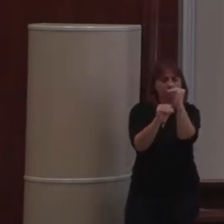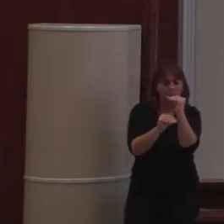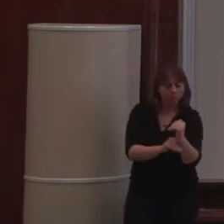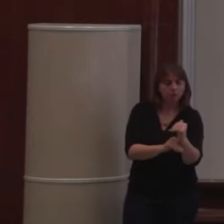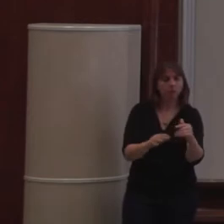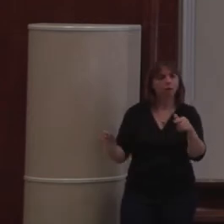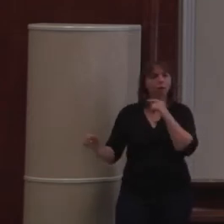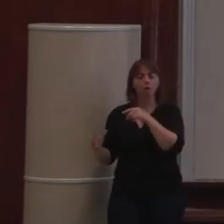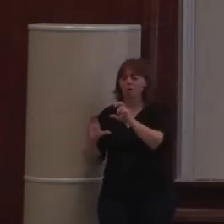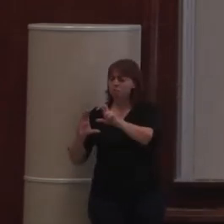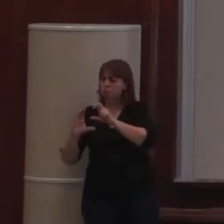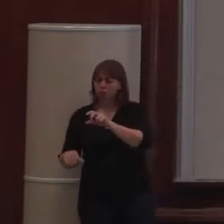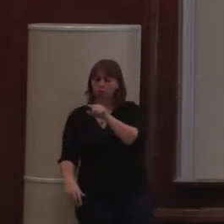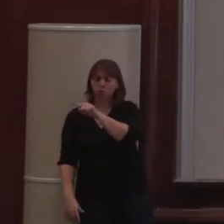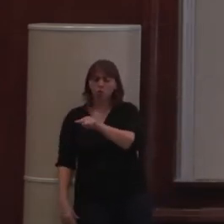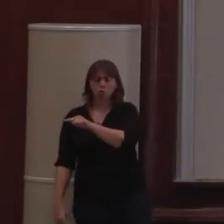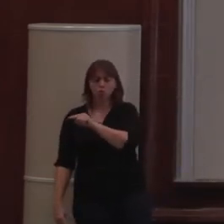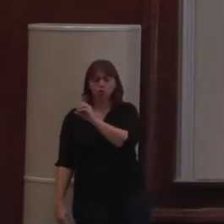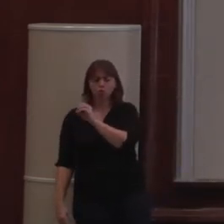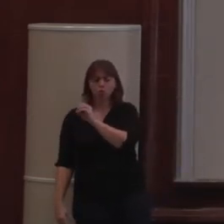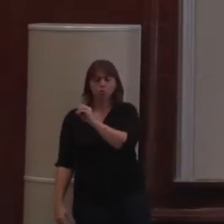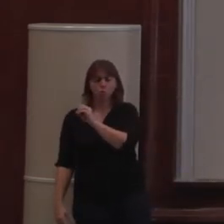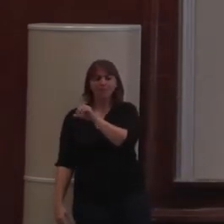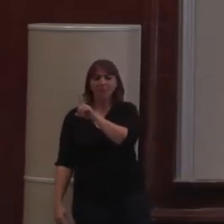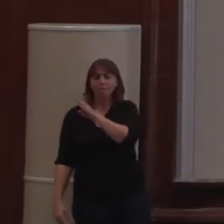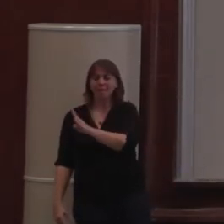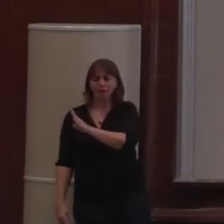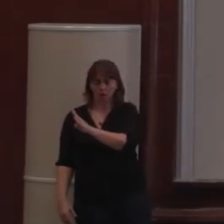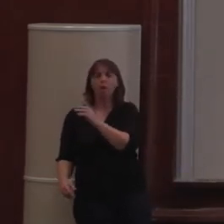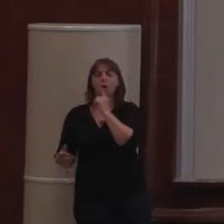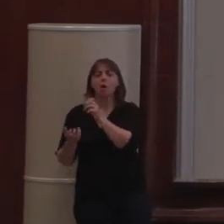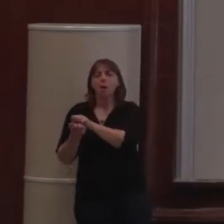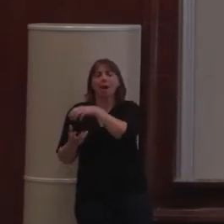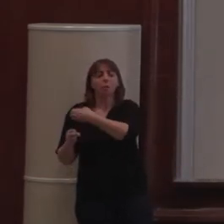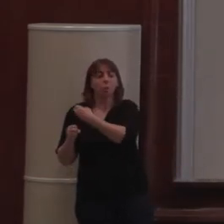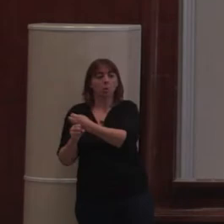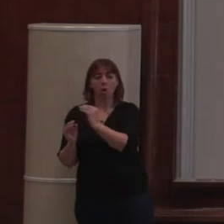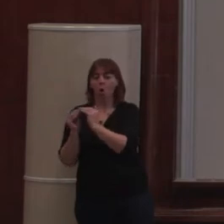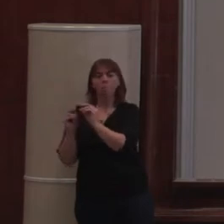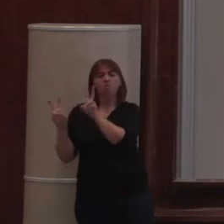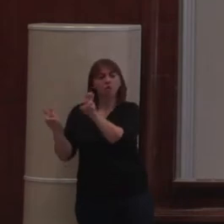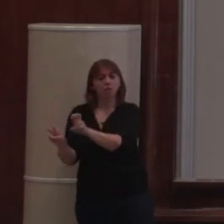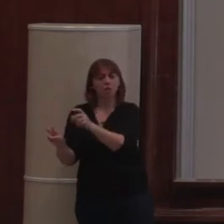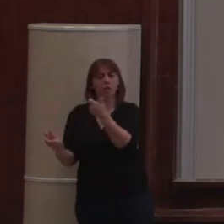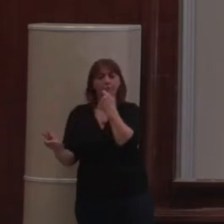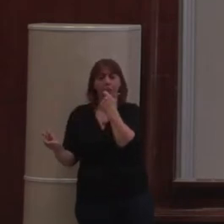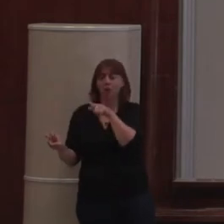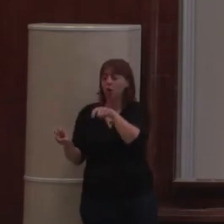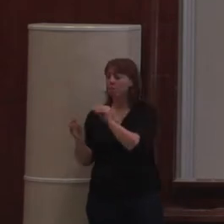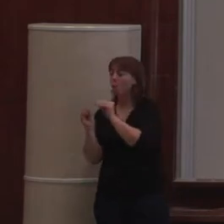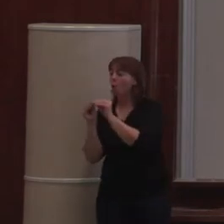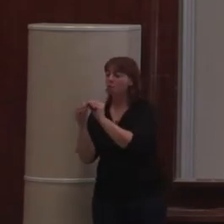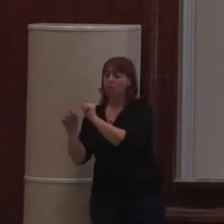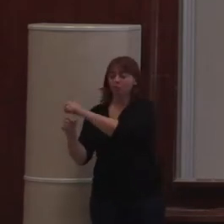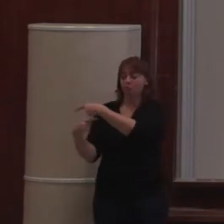utilise la Zodb. Vous avez eu une présentation juste avant à propos de ça, qui est une base de données objet, où la sécurité est embarquée par chaque objet. Il sa propre ACL.